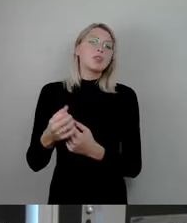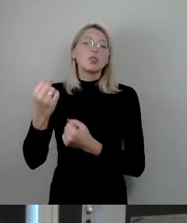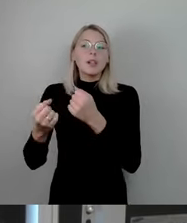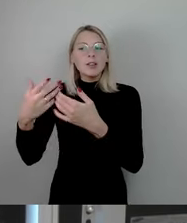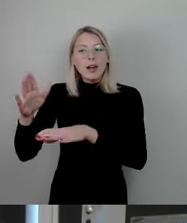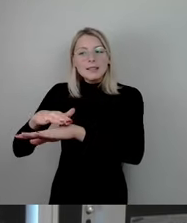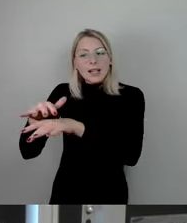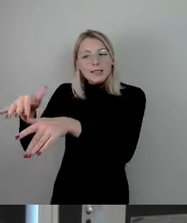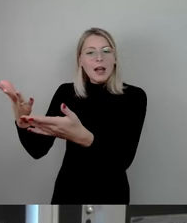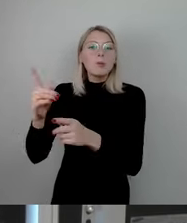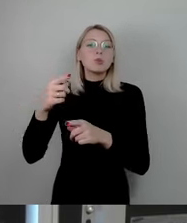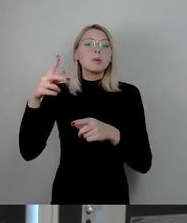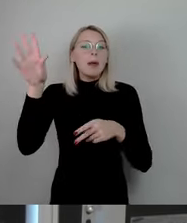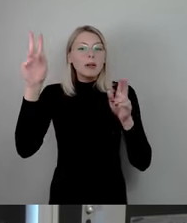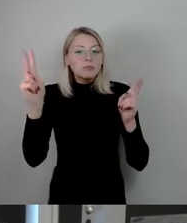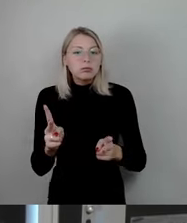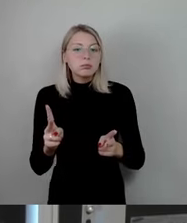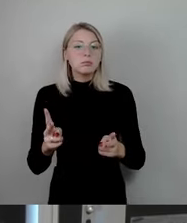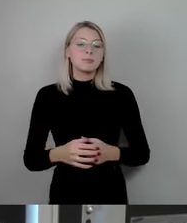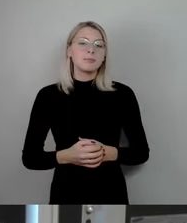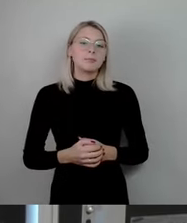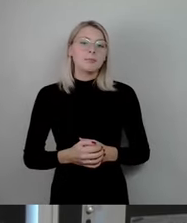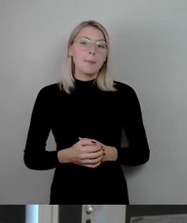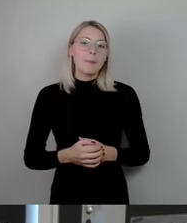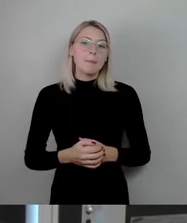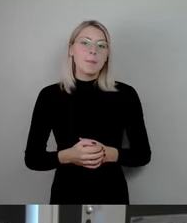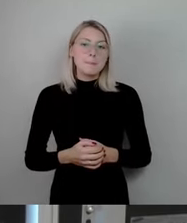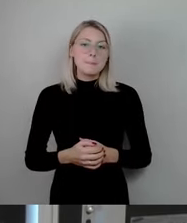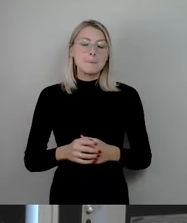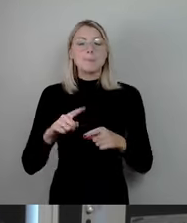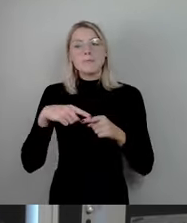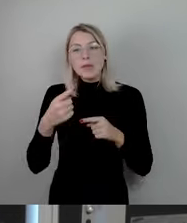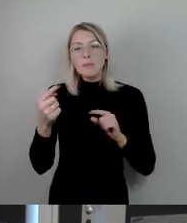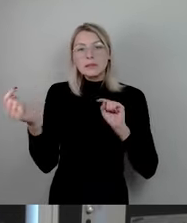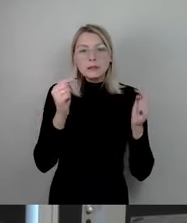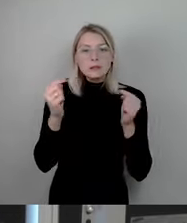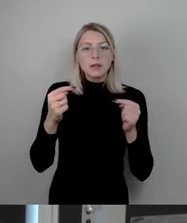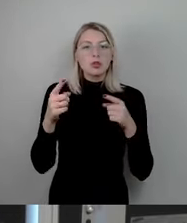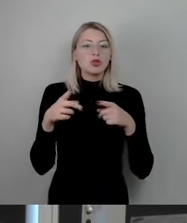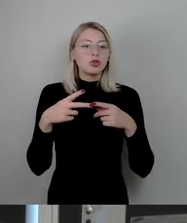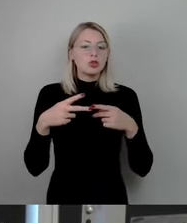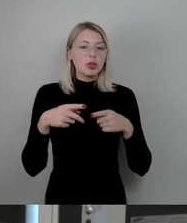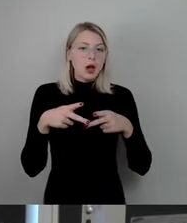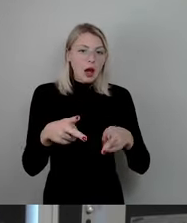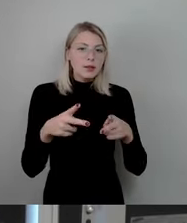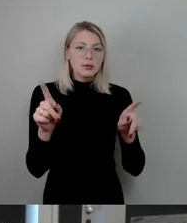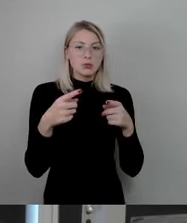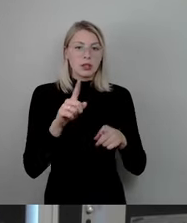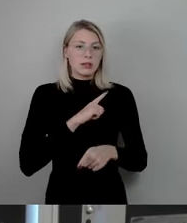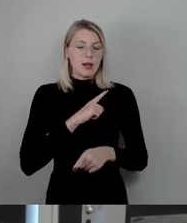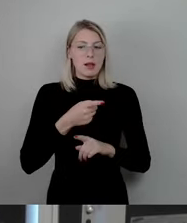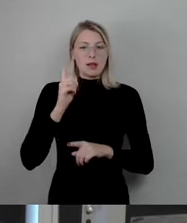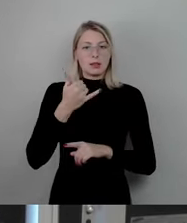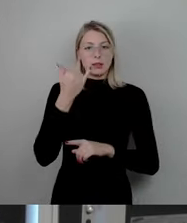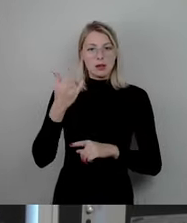reduziert. Und da kommen wir dann zum Diskurs über Straßenmusik. Ich will es noch mal erwähnen, also ich habe mir da diese Jacke zum Beispiel gekauft, letztes Jahr auf der